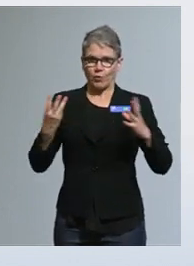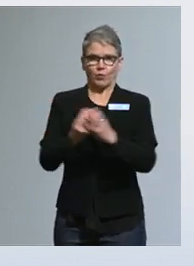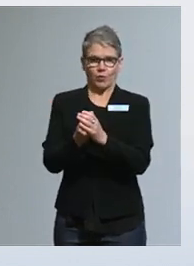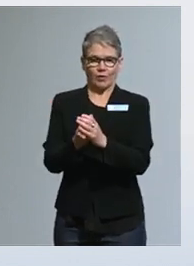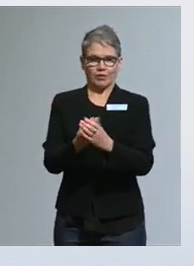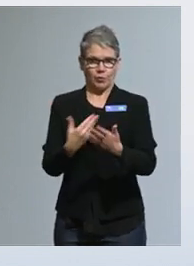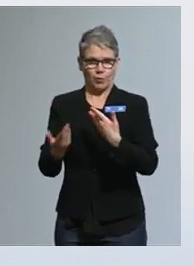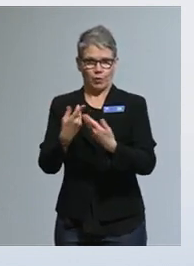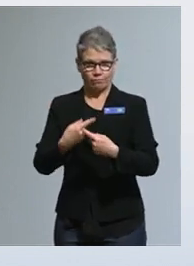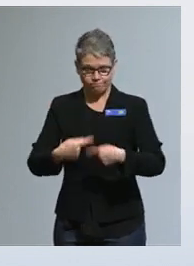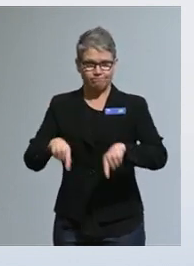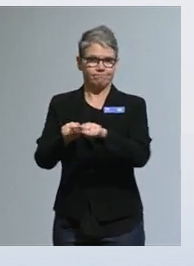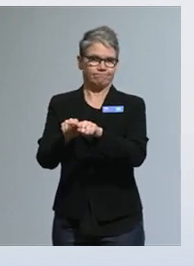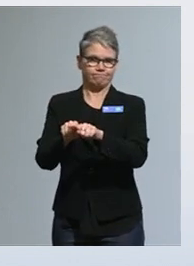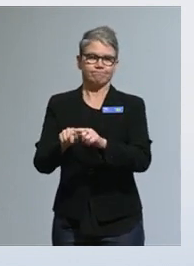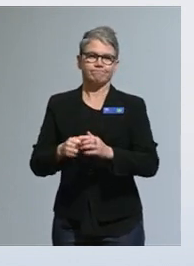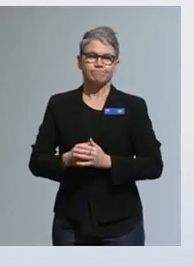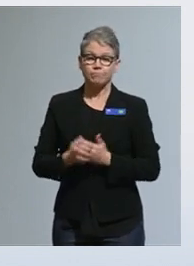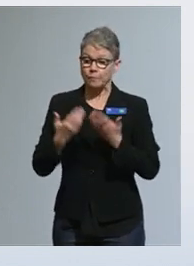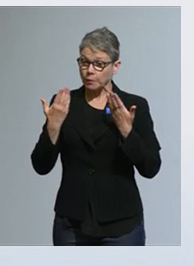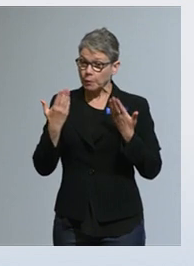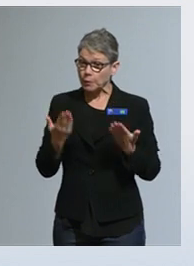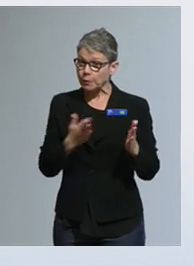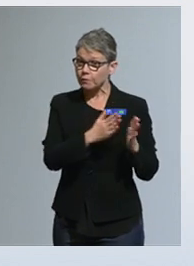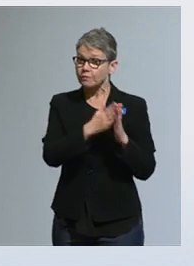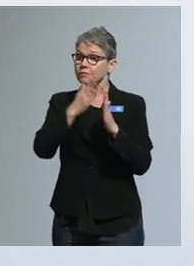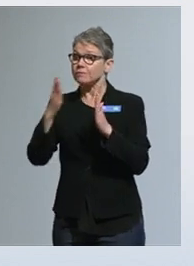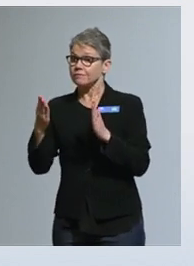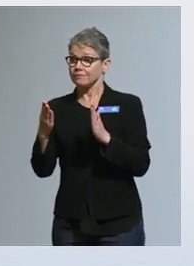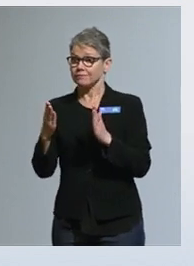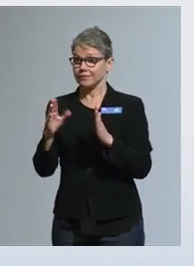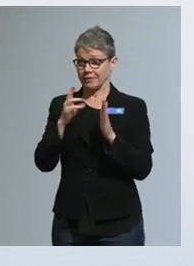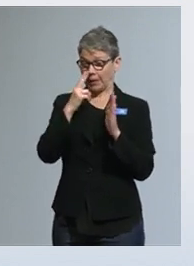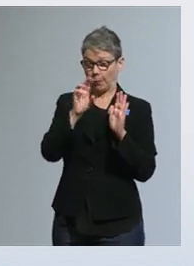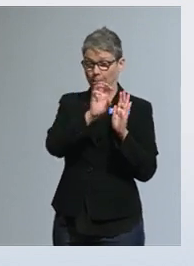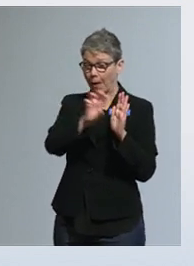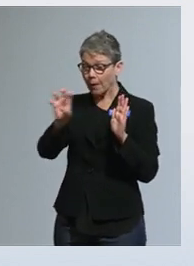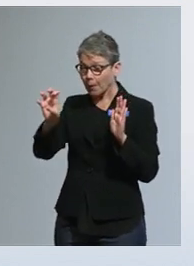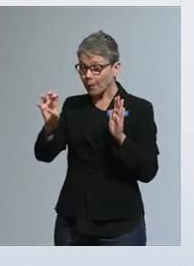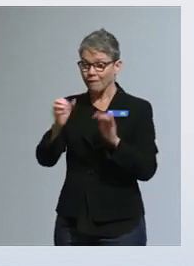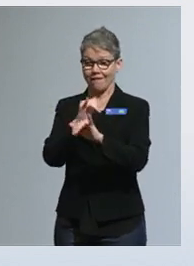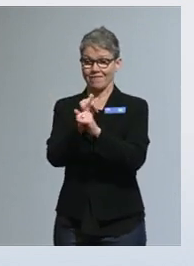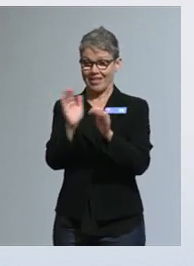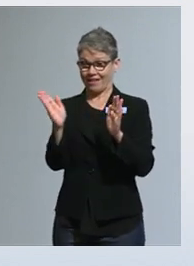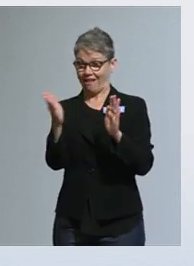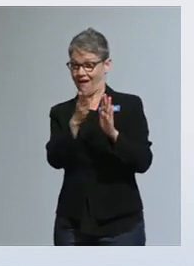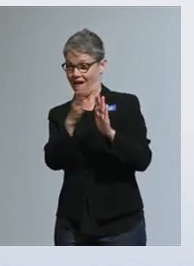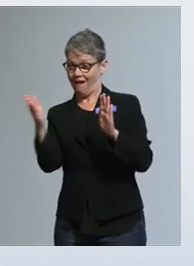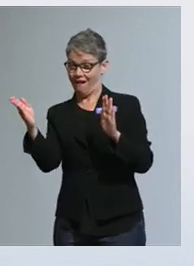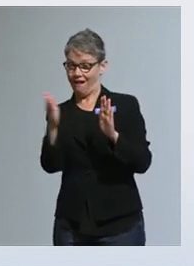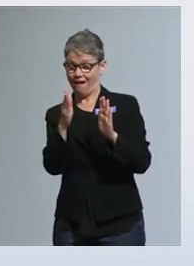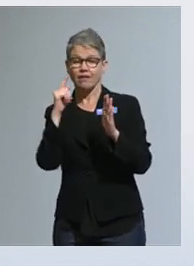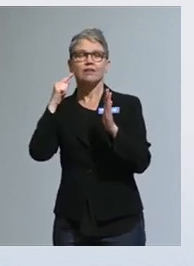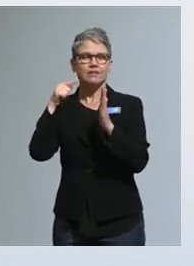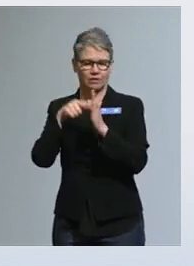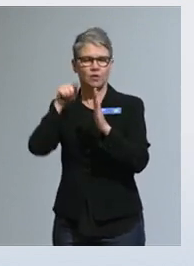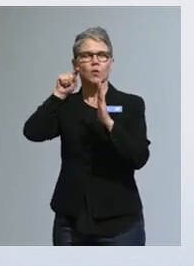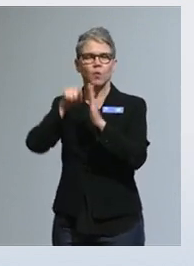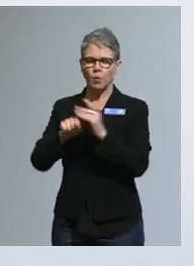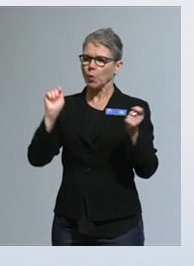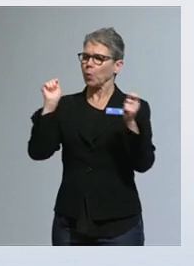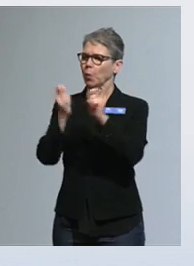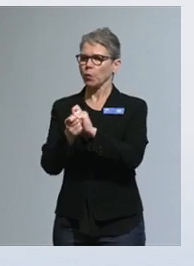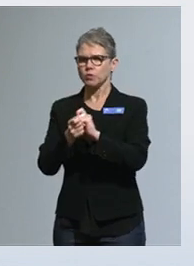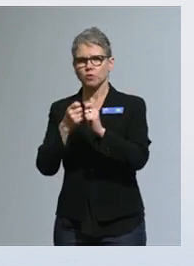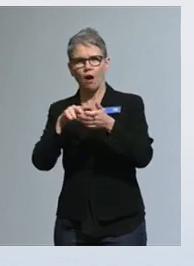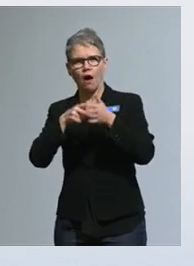toimeenpanna. Nyt olemme siirtyneet näissä palluroissa tälle vihreälle alueelle. Uudistushanke on ollut käynnissä